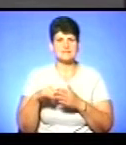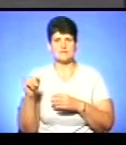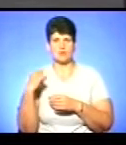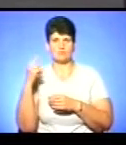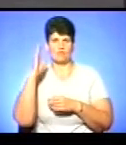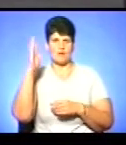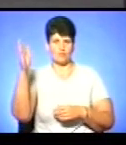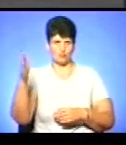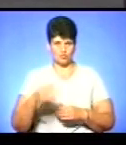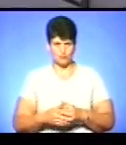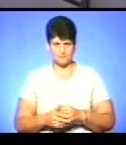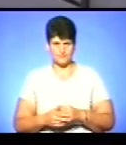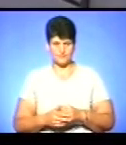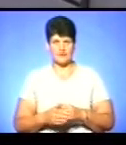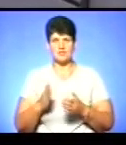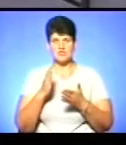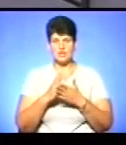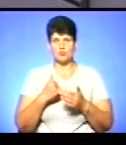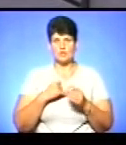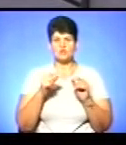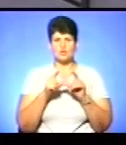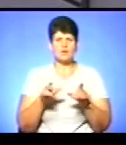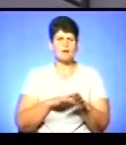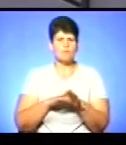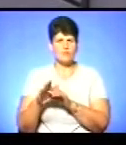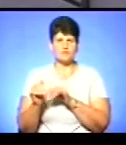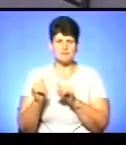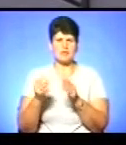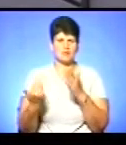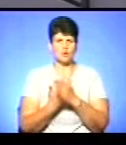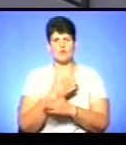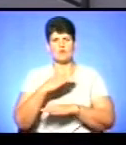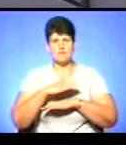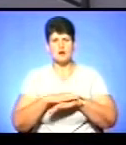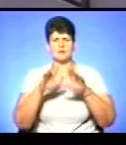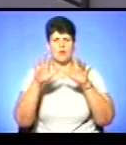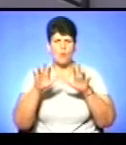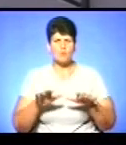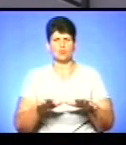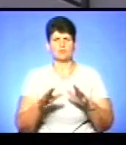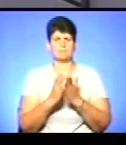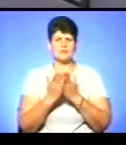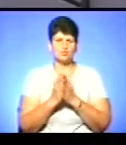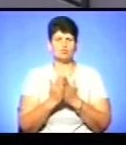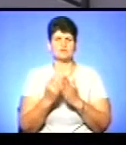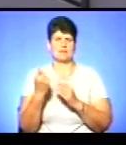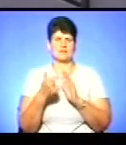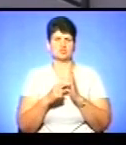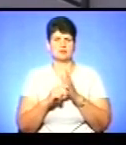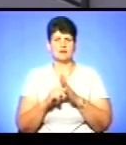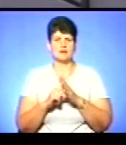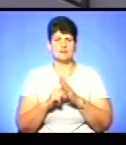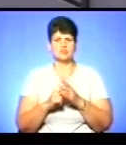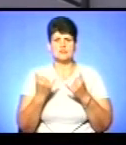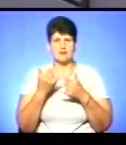майбутньому. Чи є в нас буде одна школа, яка повністю забезпечена новими партами, комп'ютерами, підручниками для першокласників? Чи ні? Чи